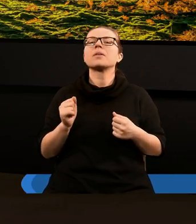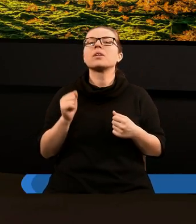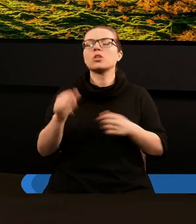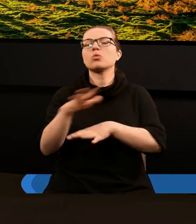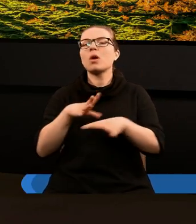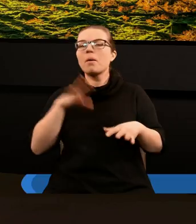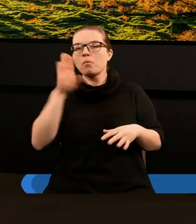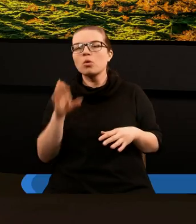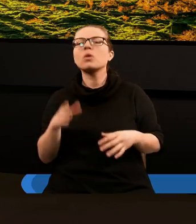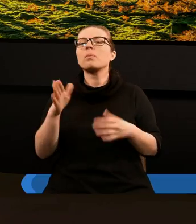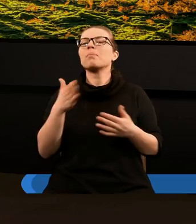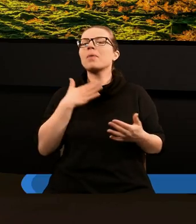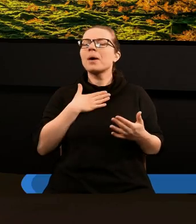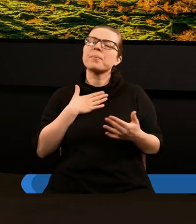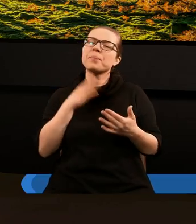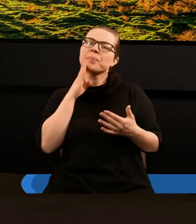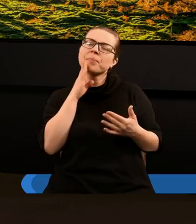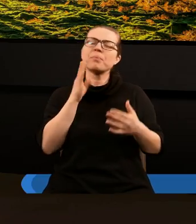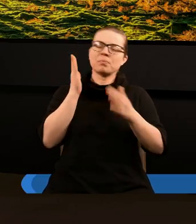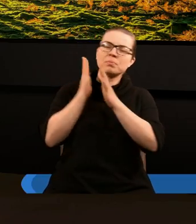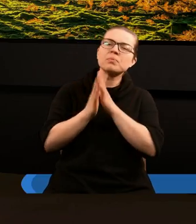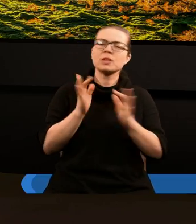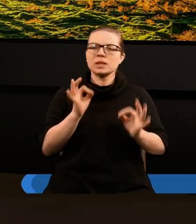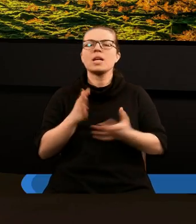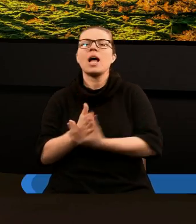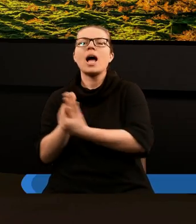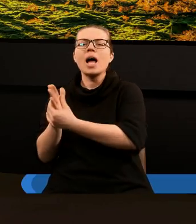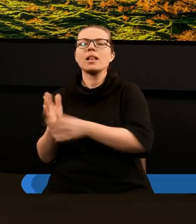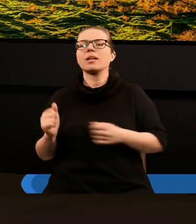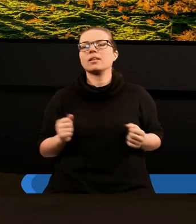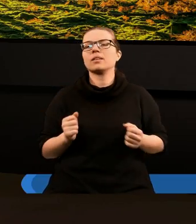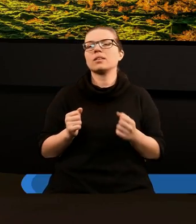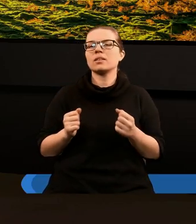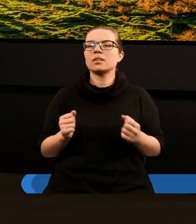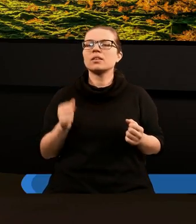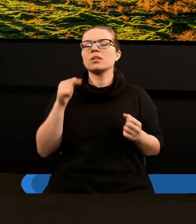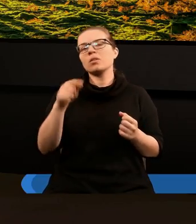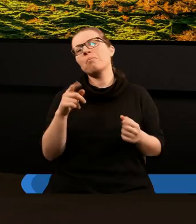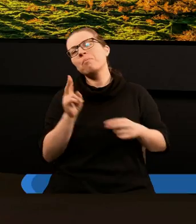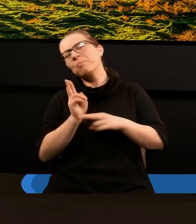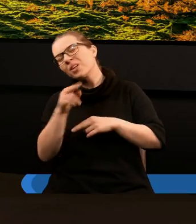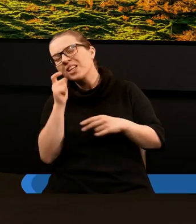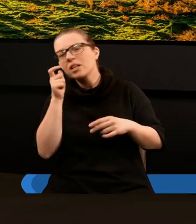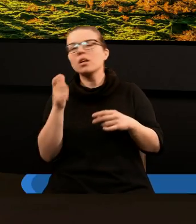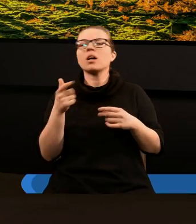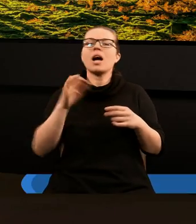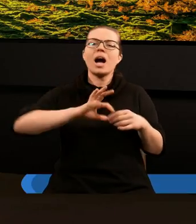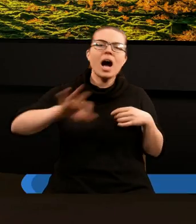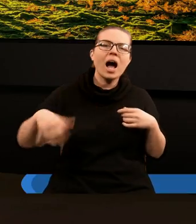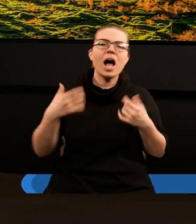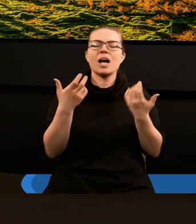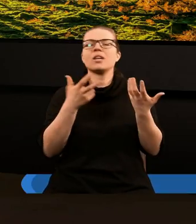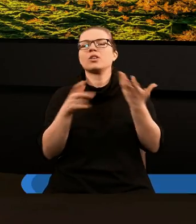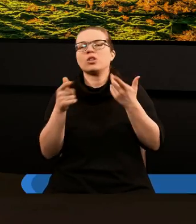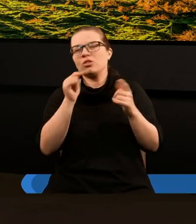Ducha Bożego, to Paweł daje bardzo proste rady. Nie dawajcie diabłu przystępu, kto kradnie, niech kraść